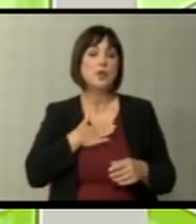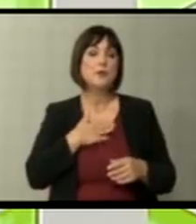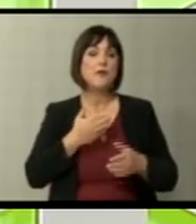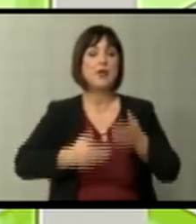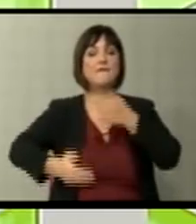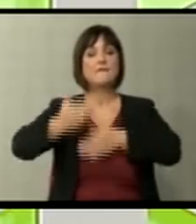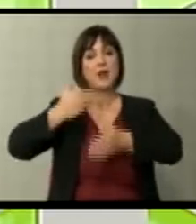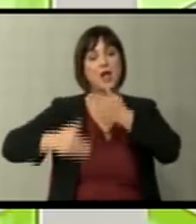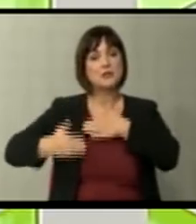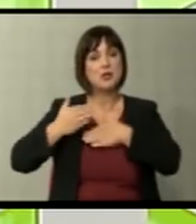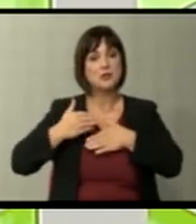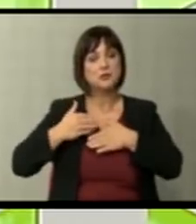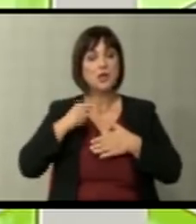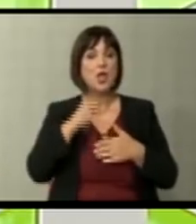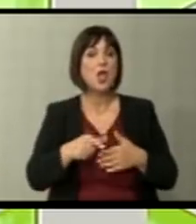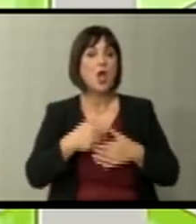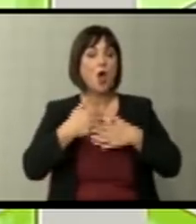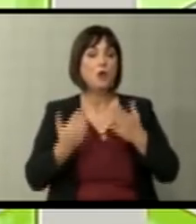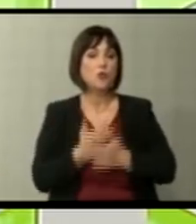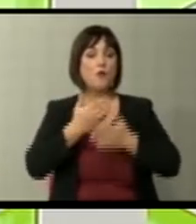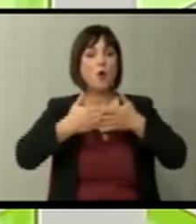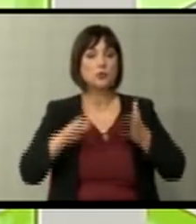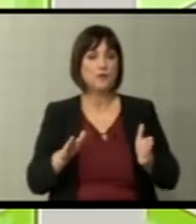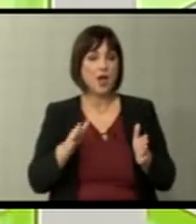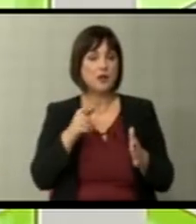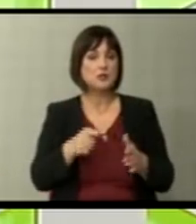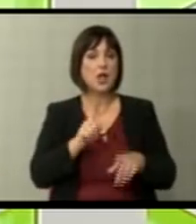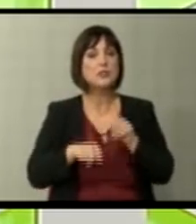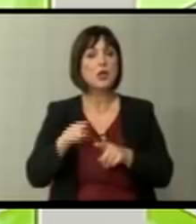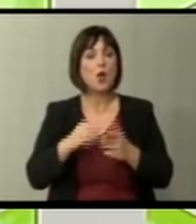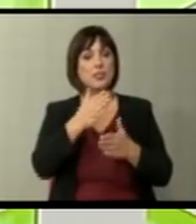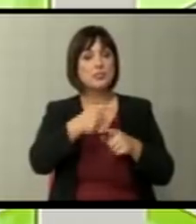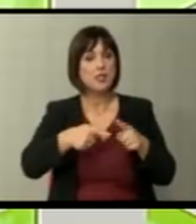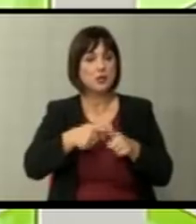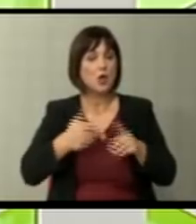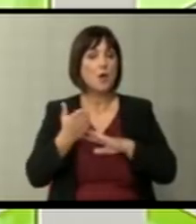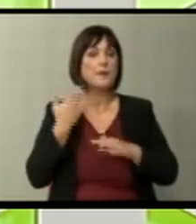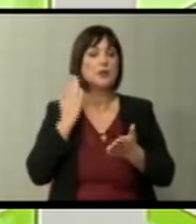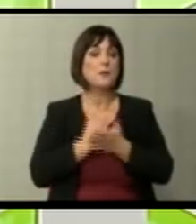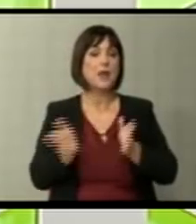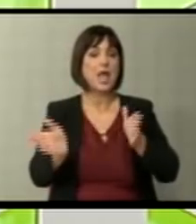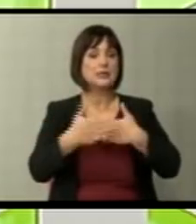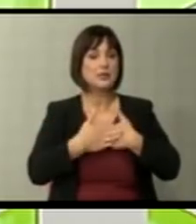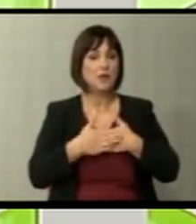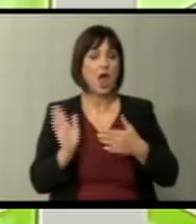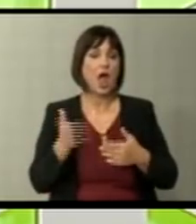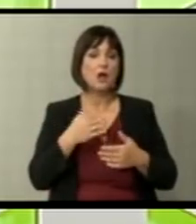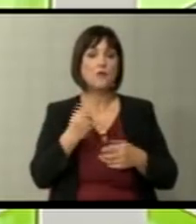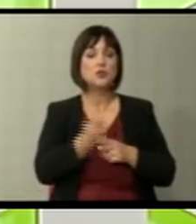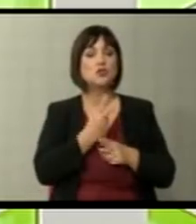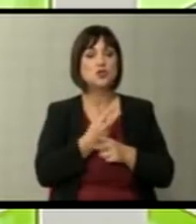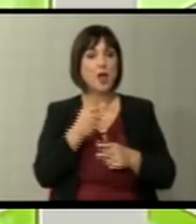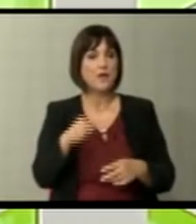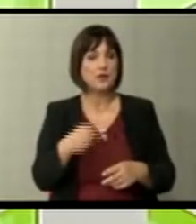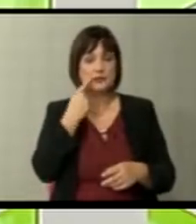уназадување и реотварање на некои поглавија кои што претондо биле затворени, ако вод земјата